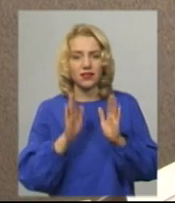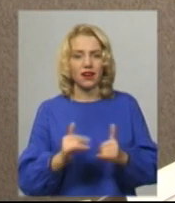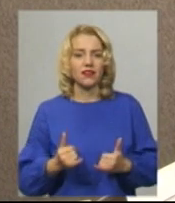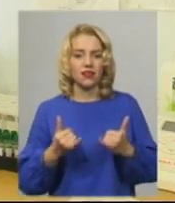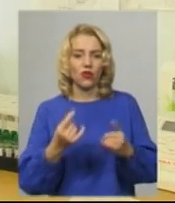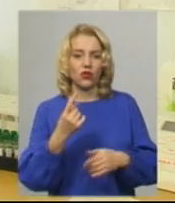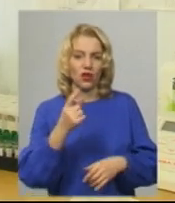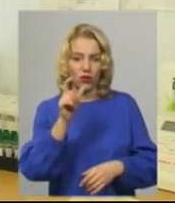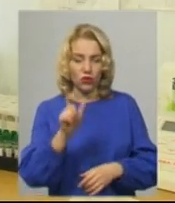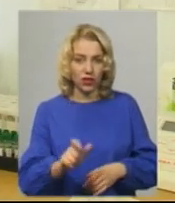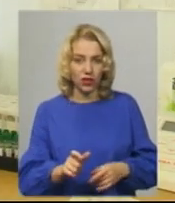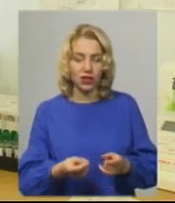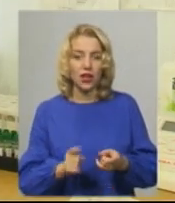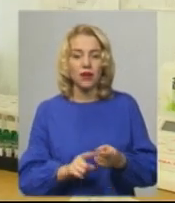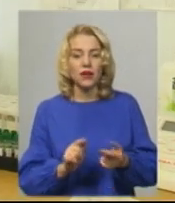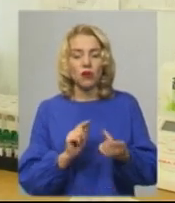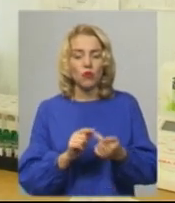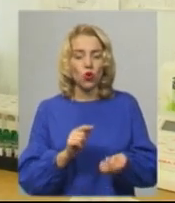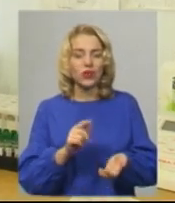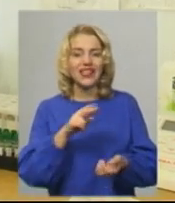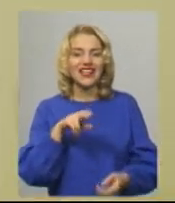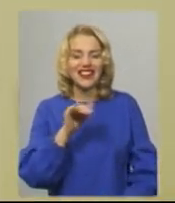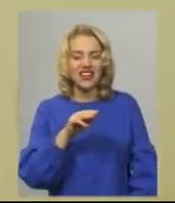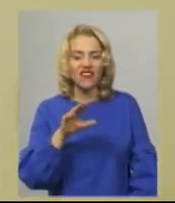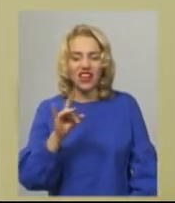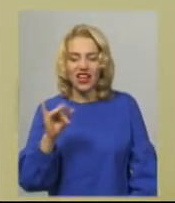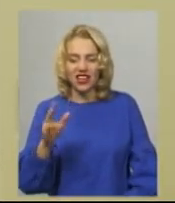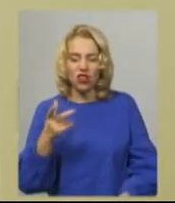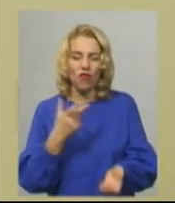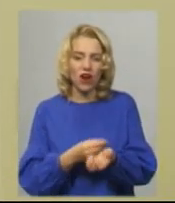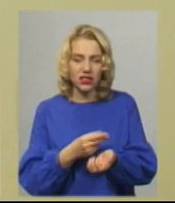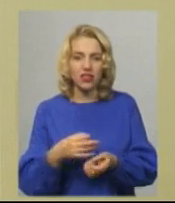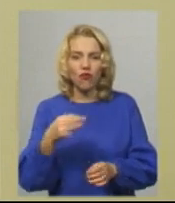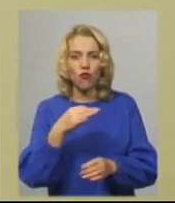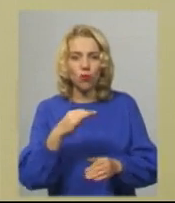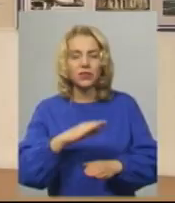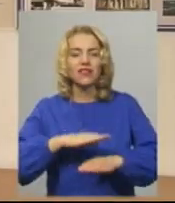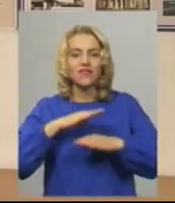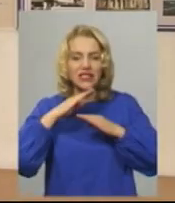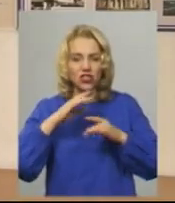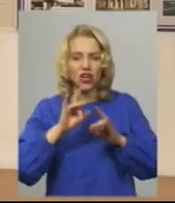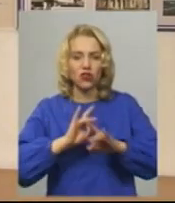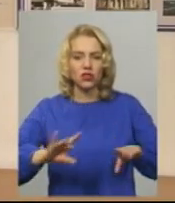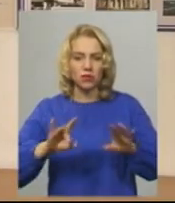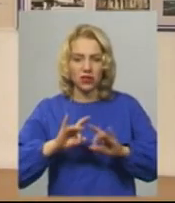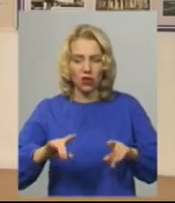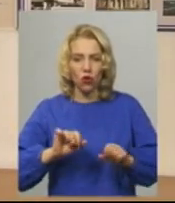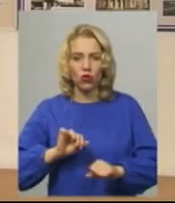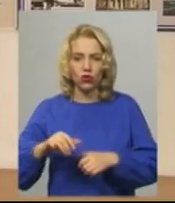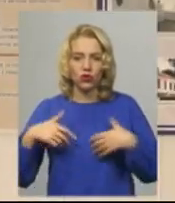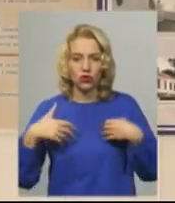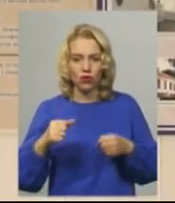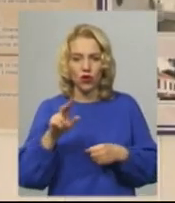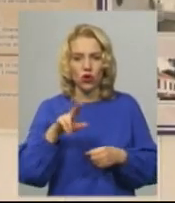хворого. Протидифтерійної вакцини в області вистачає, розповідає головний епідеміолог Департаменту охорони здоров'я Хмельницької ОДА Олександр